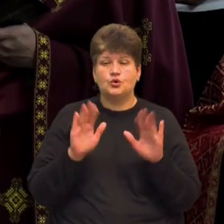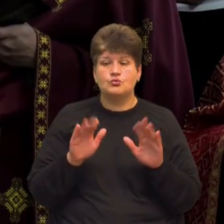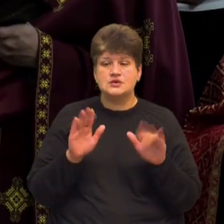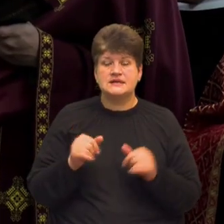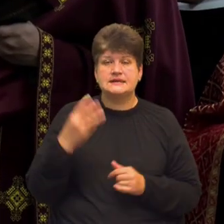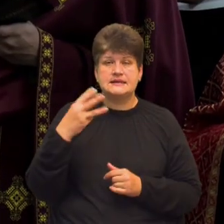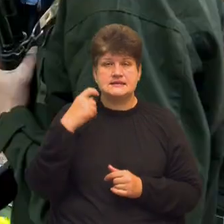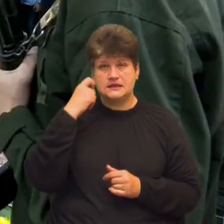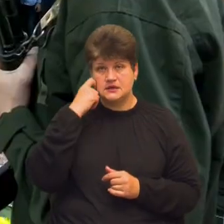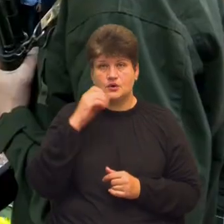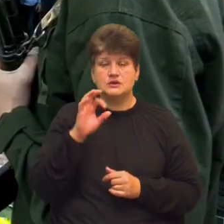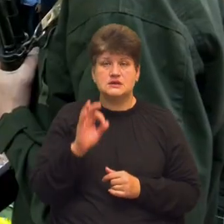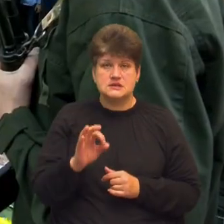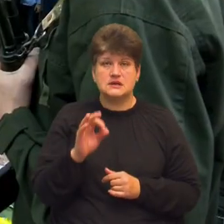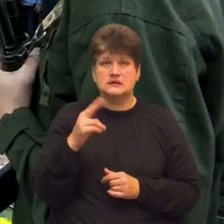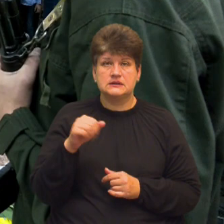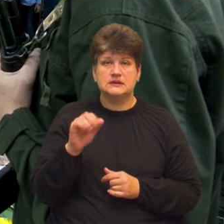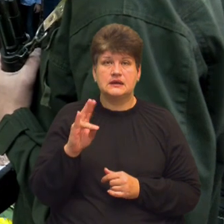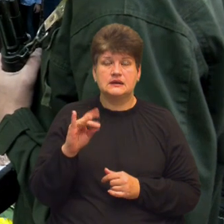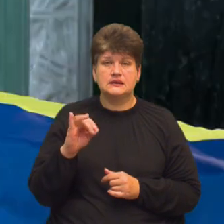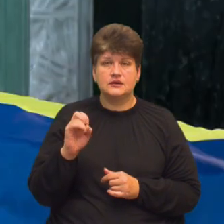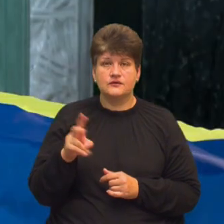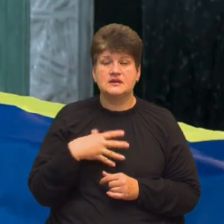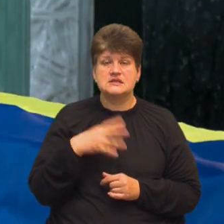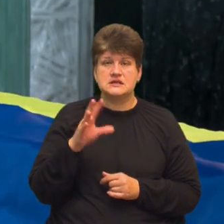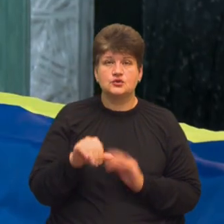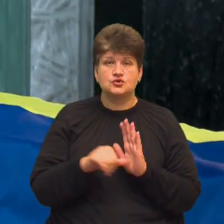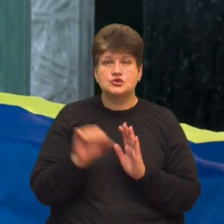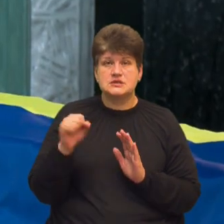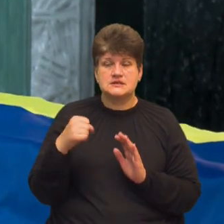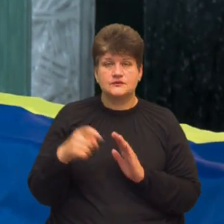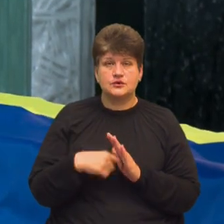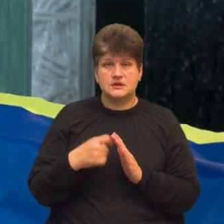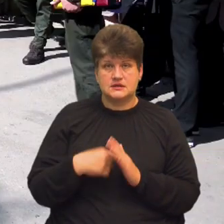30-річним Олександром Данилюком. Він загинув 6 серпня на Донеччині.